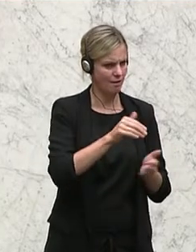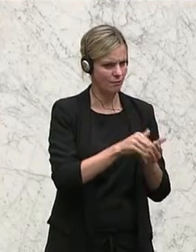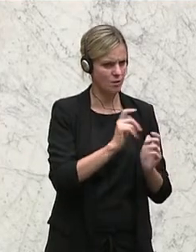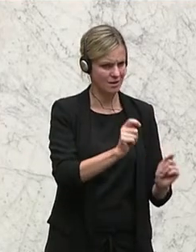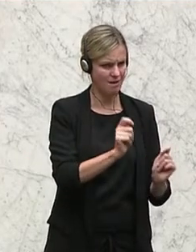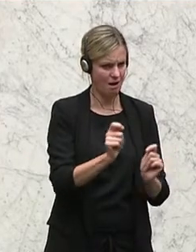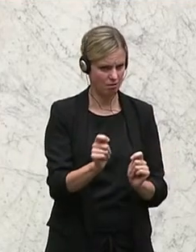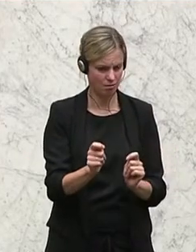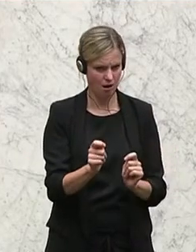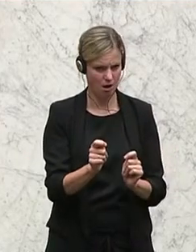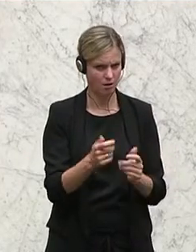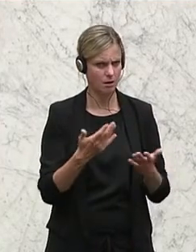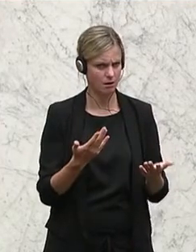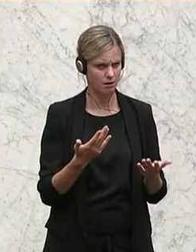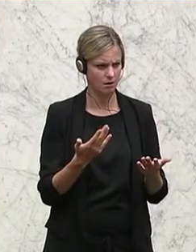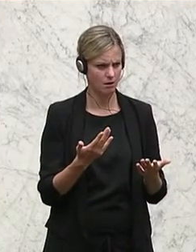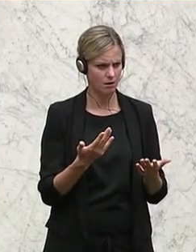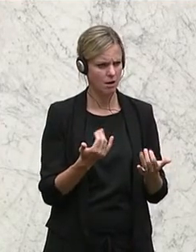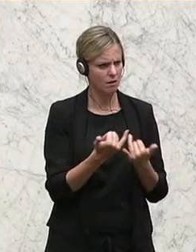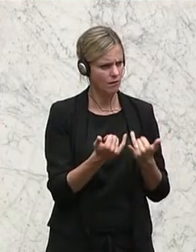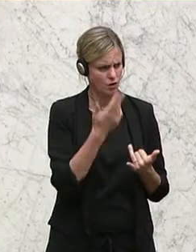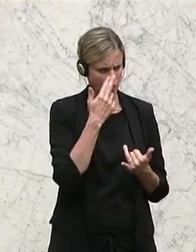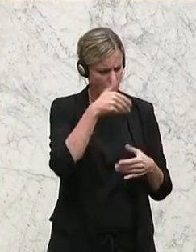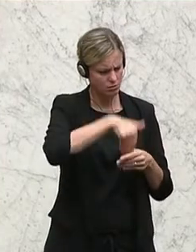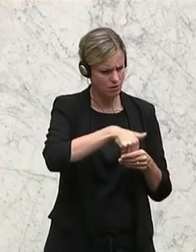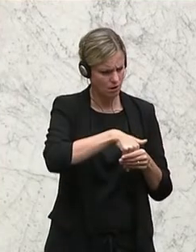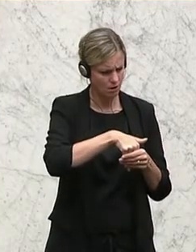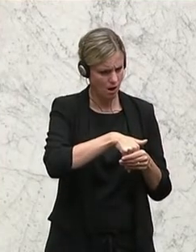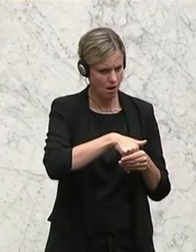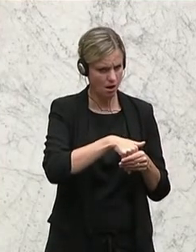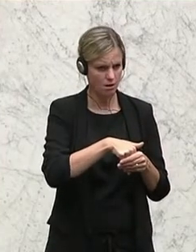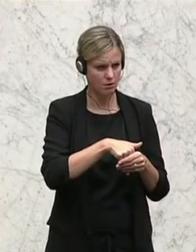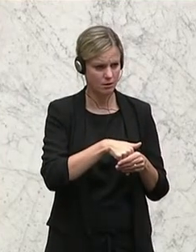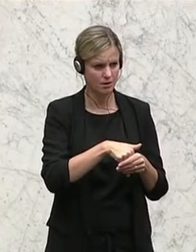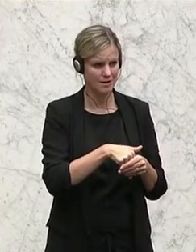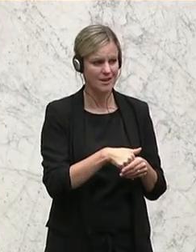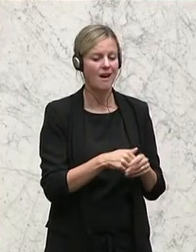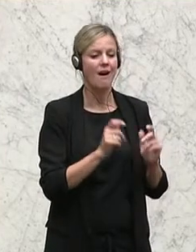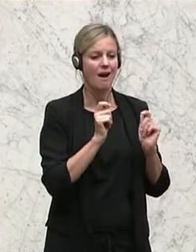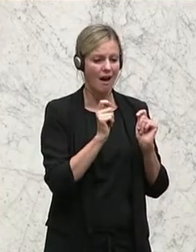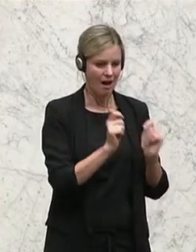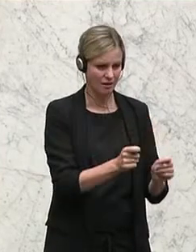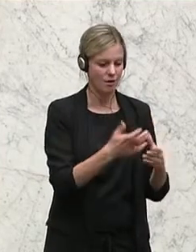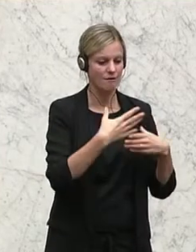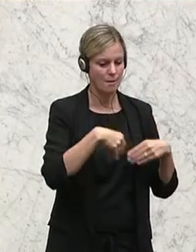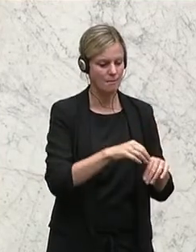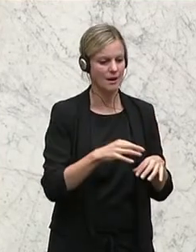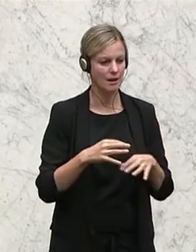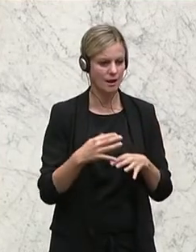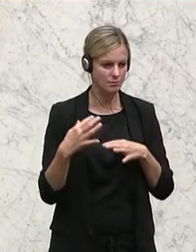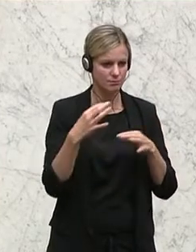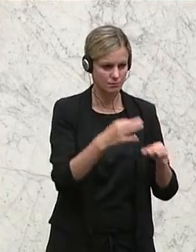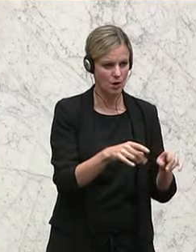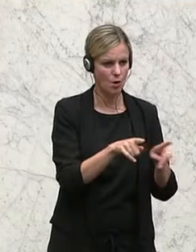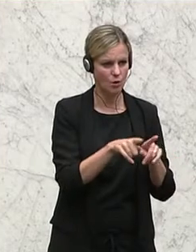meine sehr geehrten Damen und Herren, ergibt sich laut Bundeskanzler, wenn man die Anträge auf Familiennachzug sowie Dublin